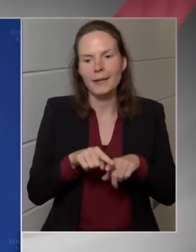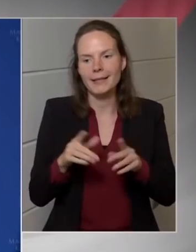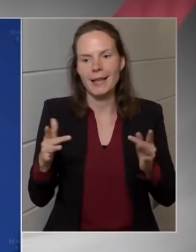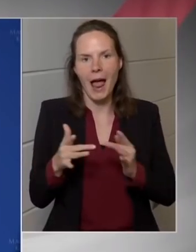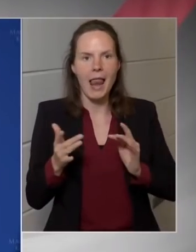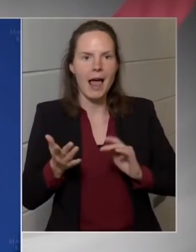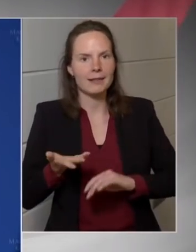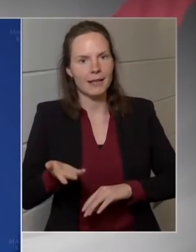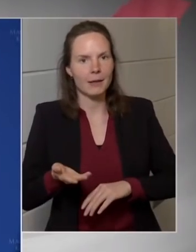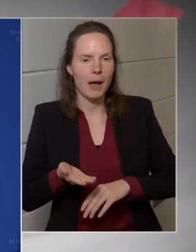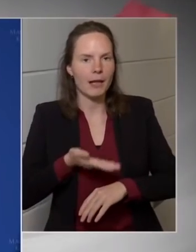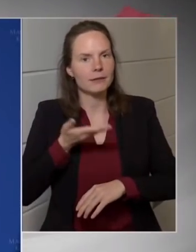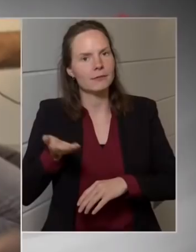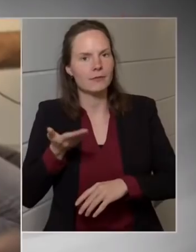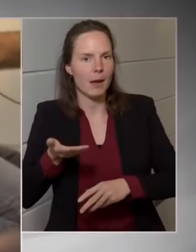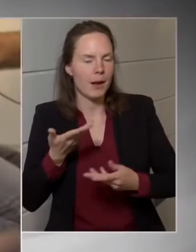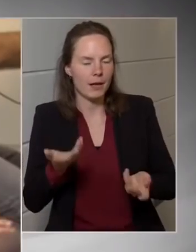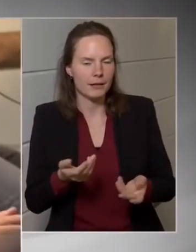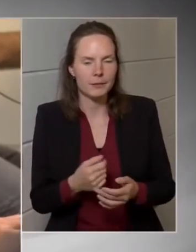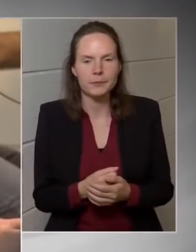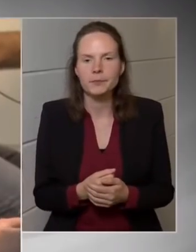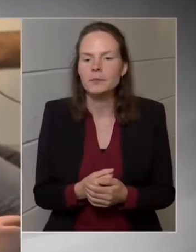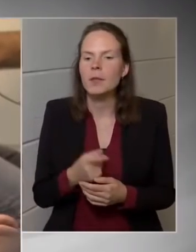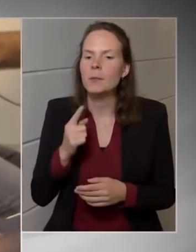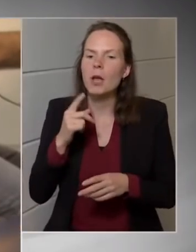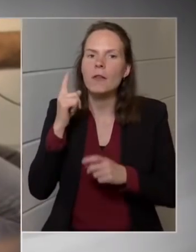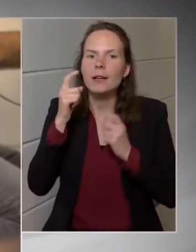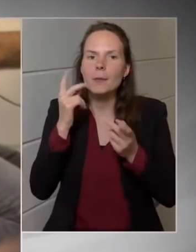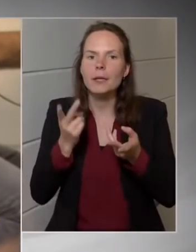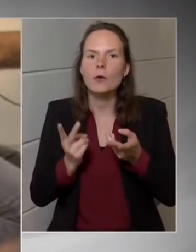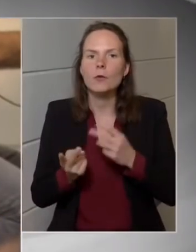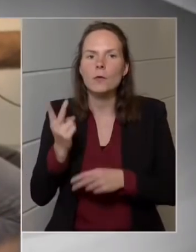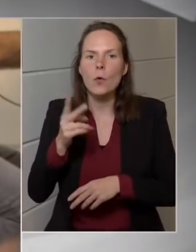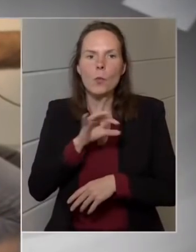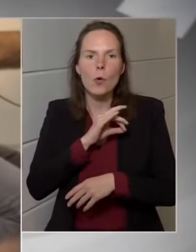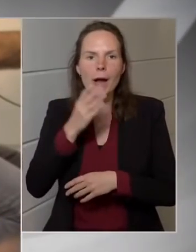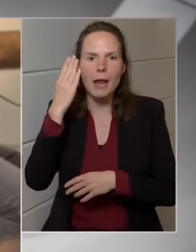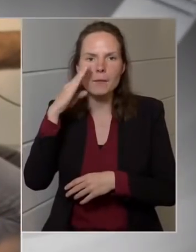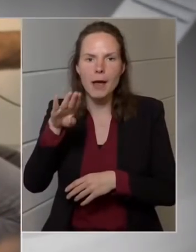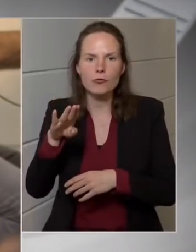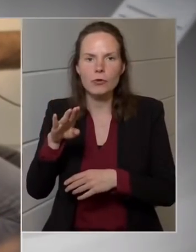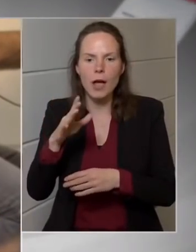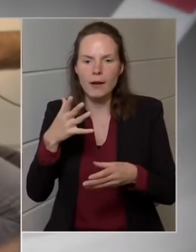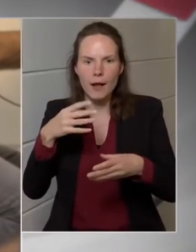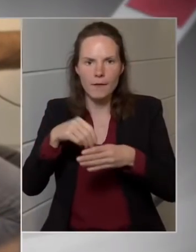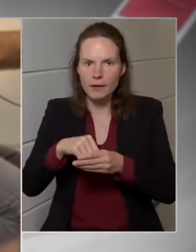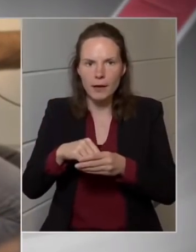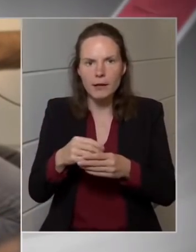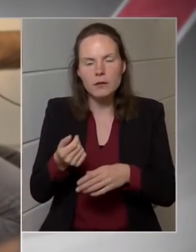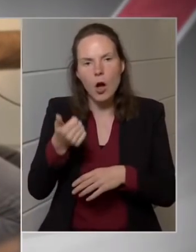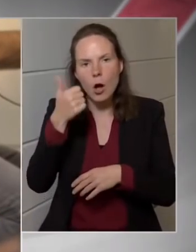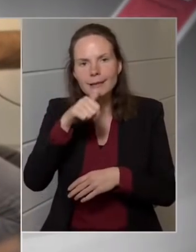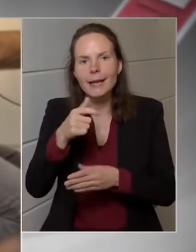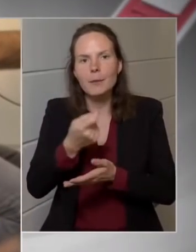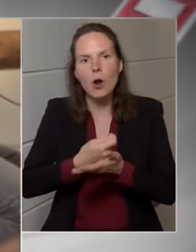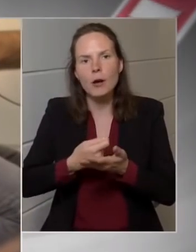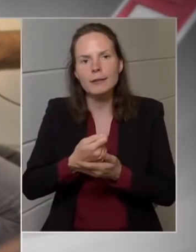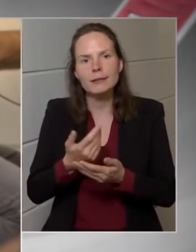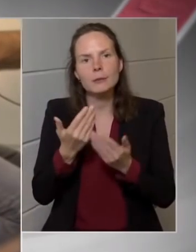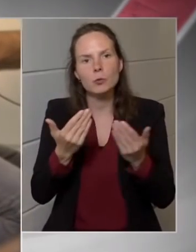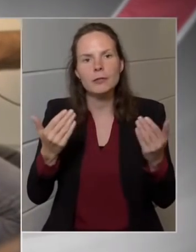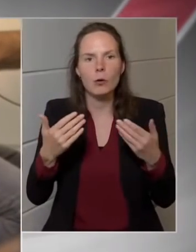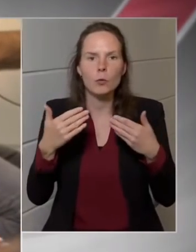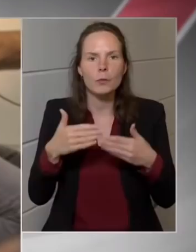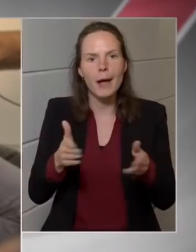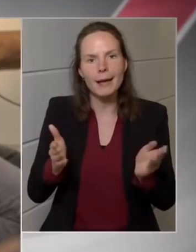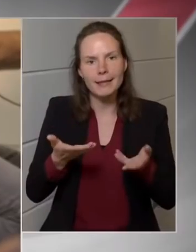tartanak. Arról mi a vélemény, hogy a főpolgármester a távol maradt a Néprajzi Múzeum megnyitásvától is,